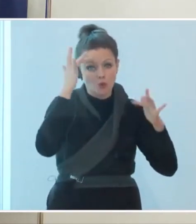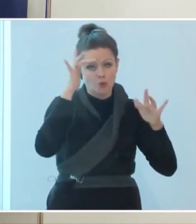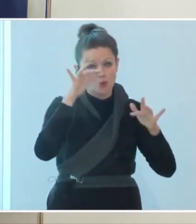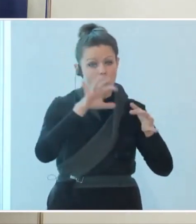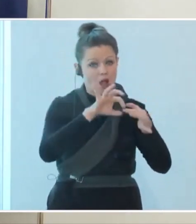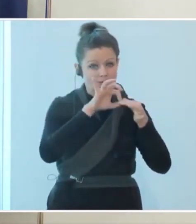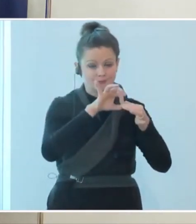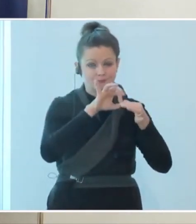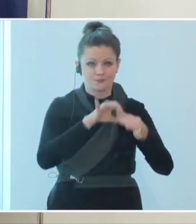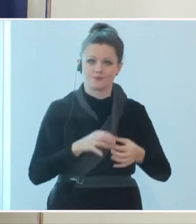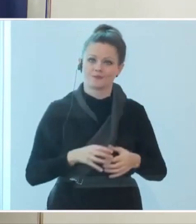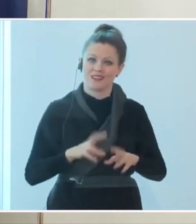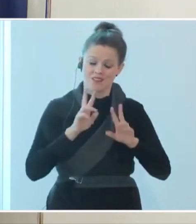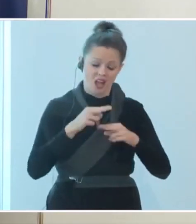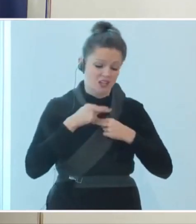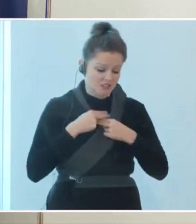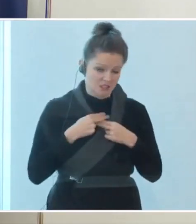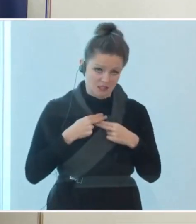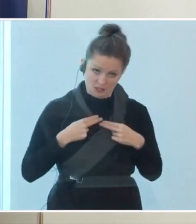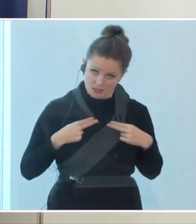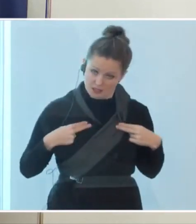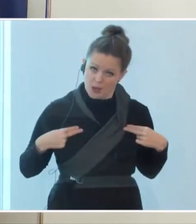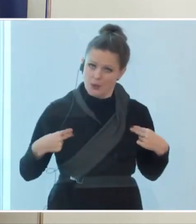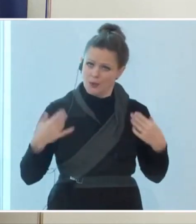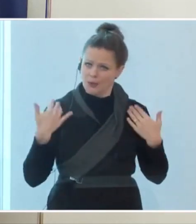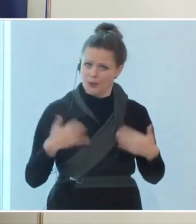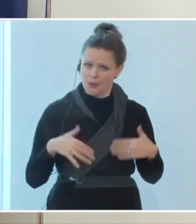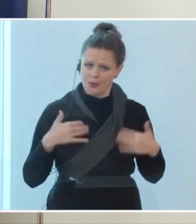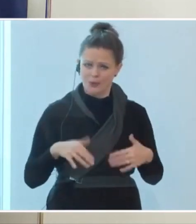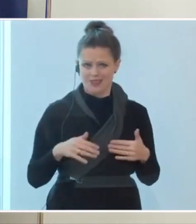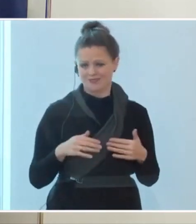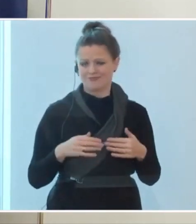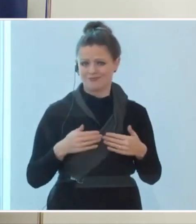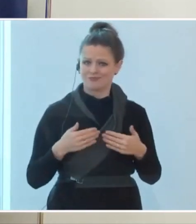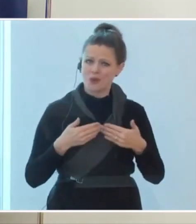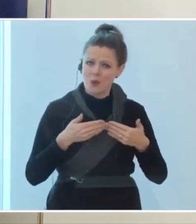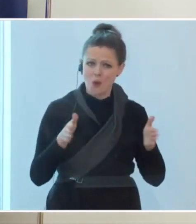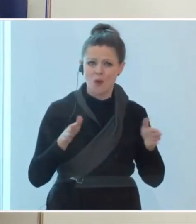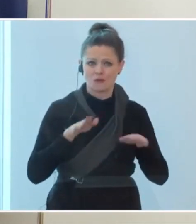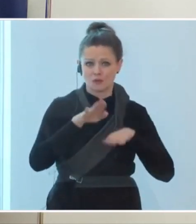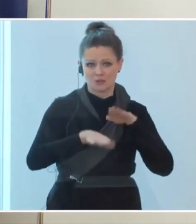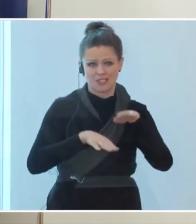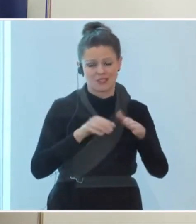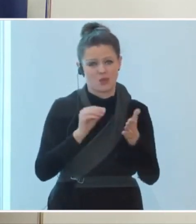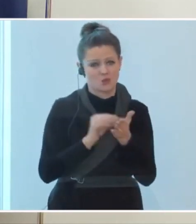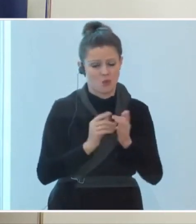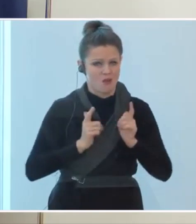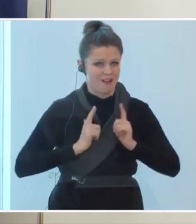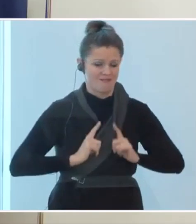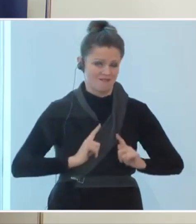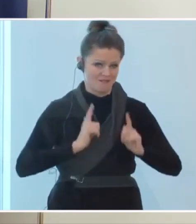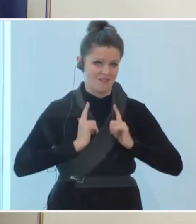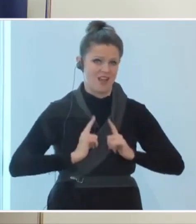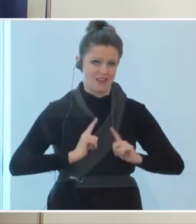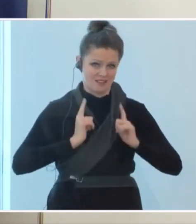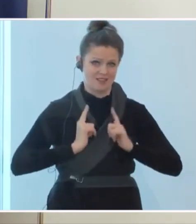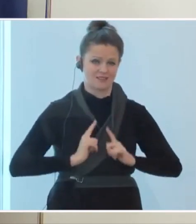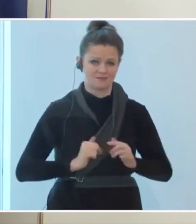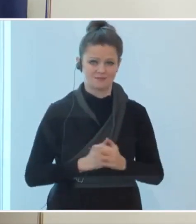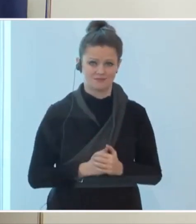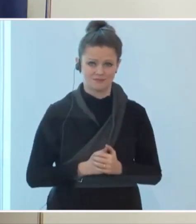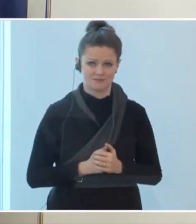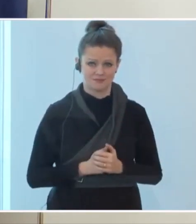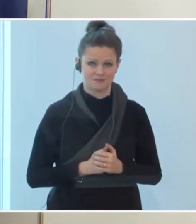es schmerzlich, dass wir hier noch mit Öffnungsschritten zuwarten müssen. Wir werden diese Branchen